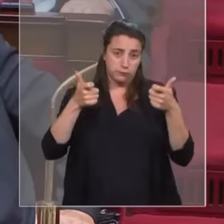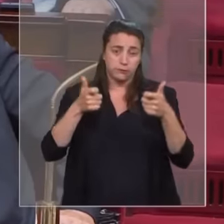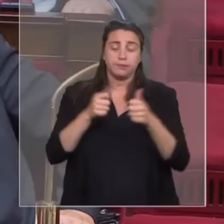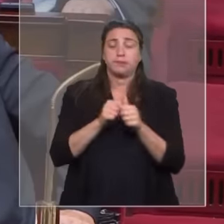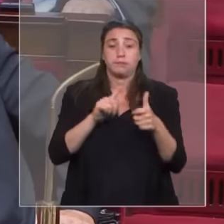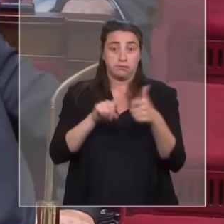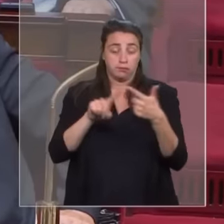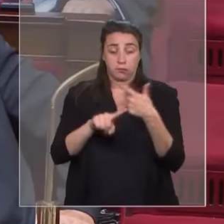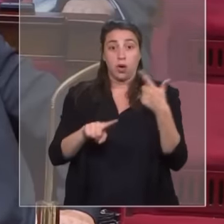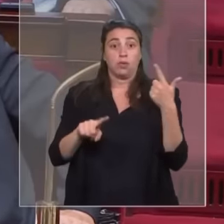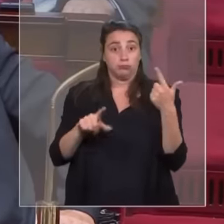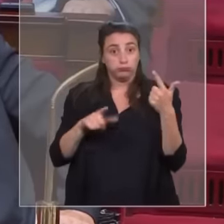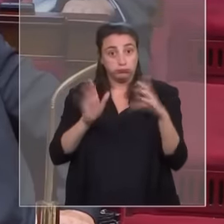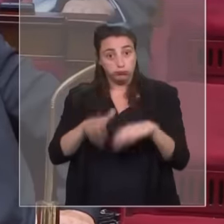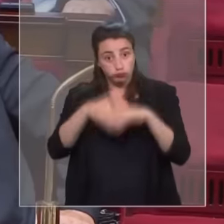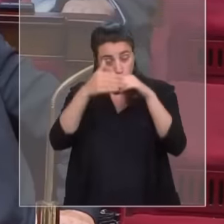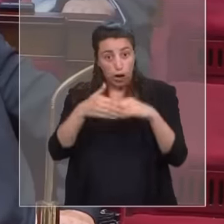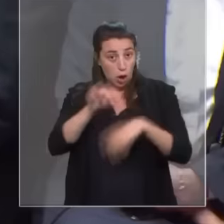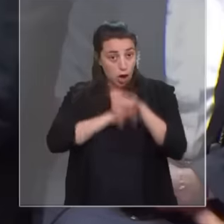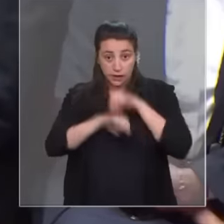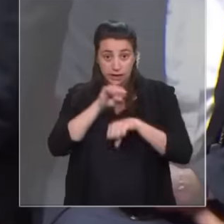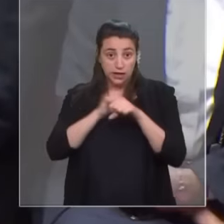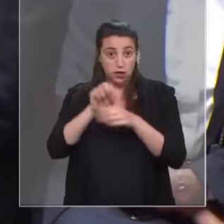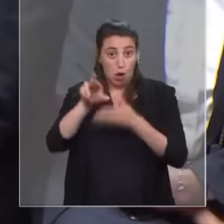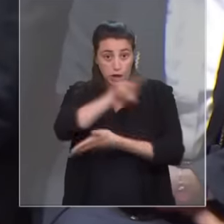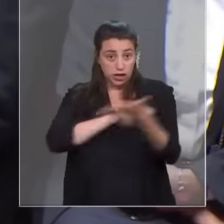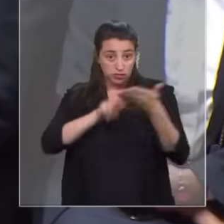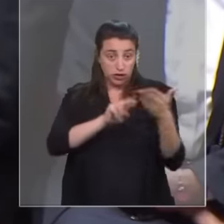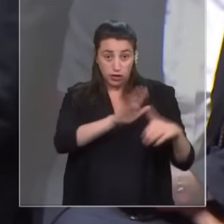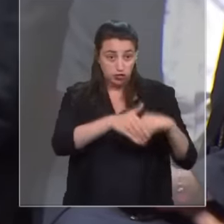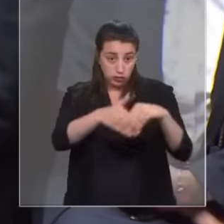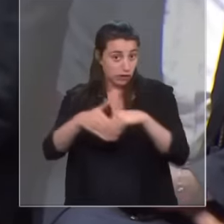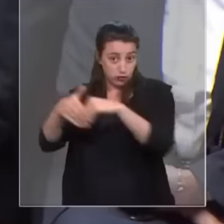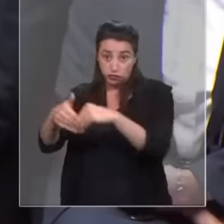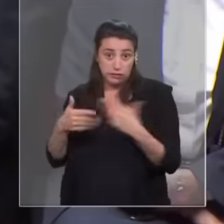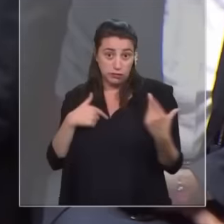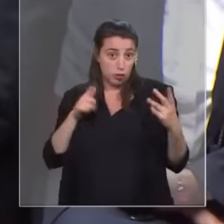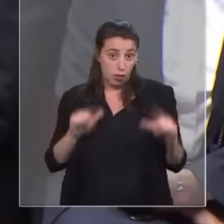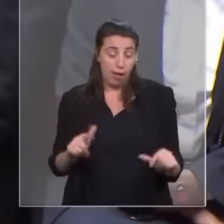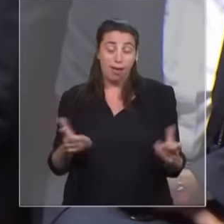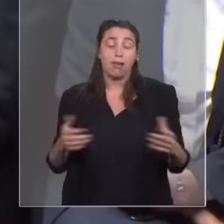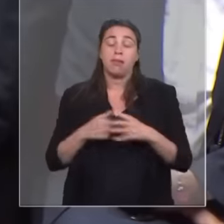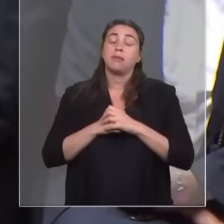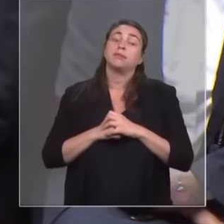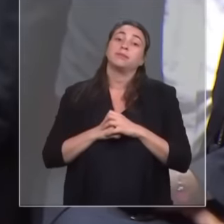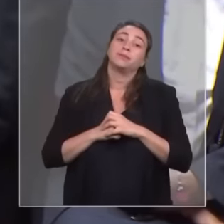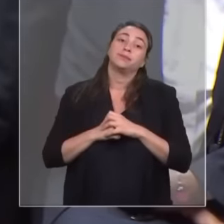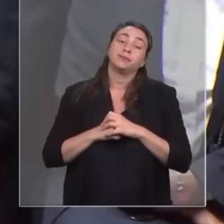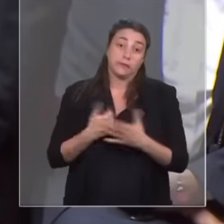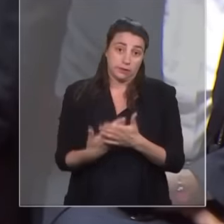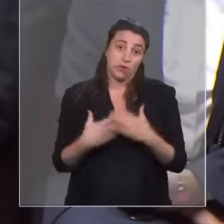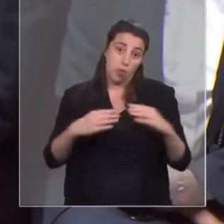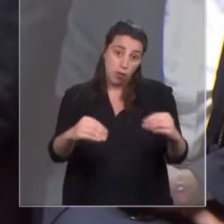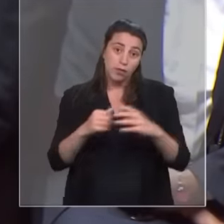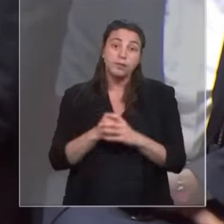nous soutenons les organisations régionales, au Niger la CDAO, au Gabon les pays d'Afrique centrale. Voilà la réalité. Et je voudrais aussi vous rappeler que l